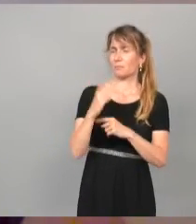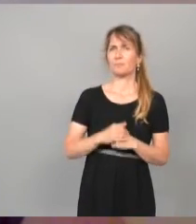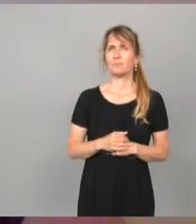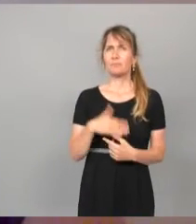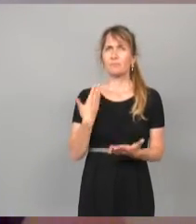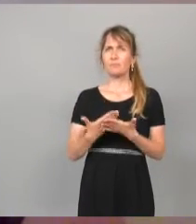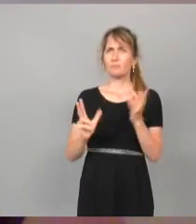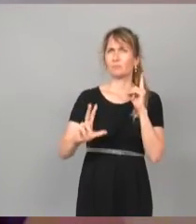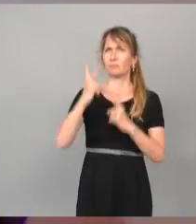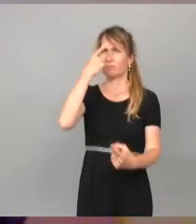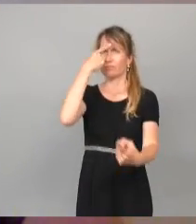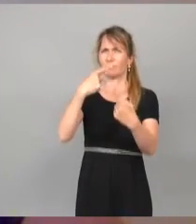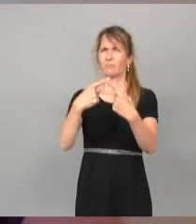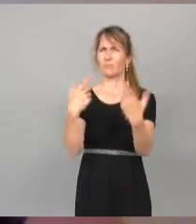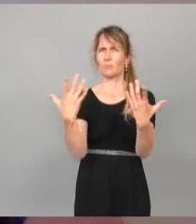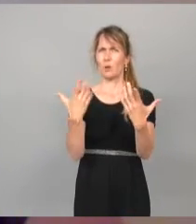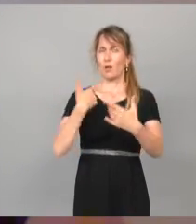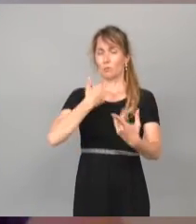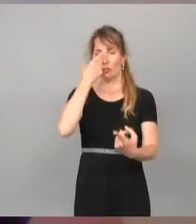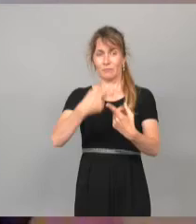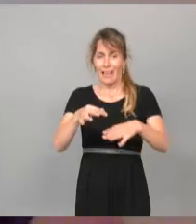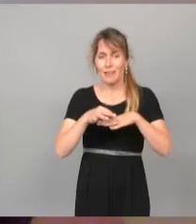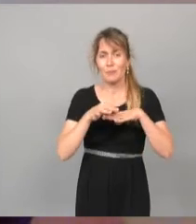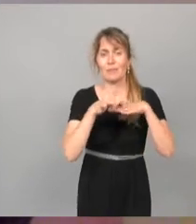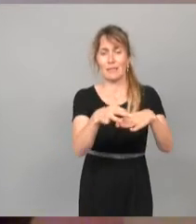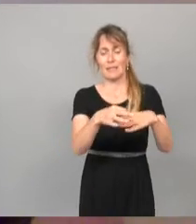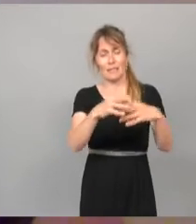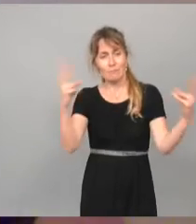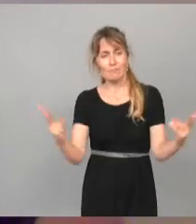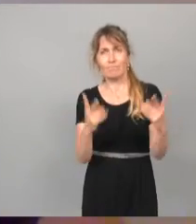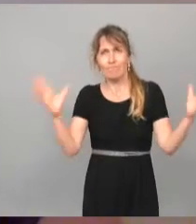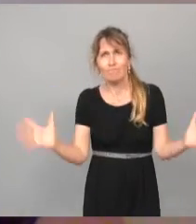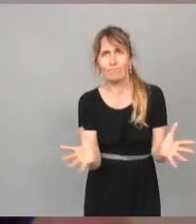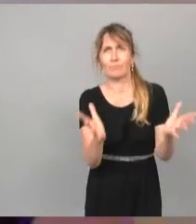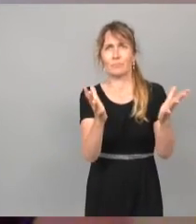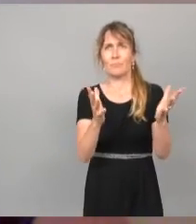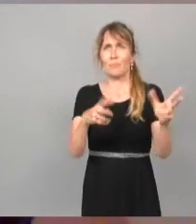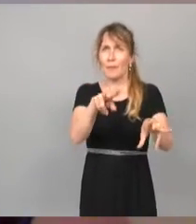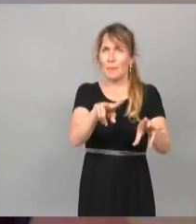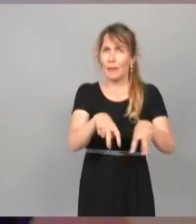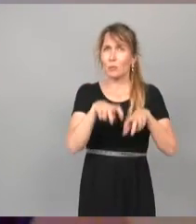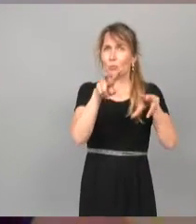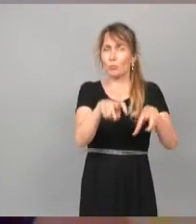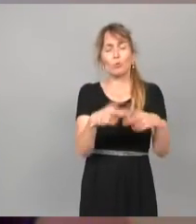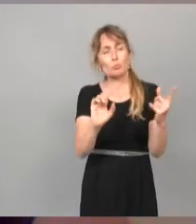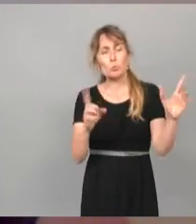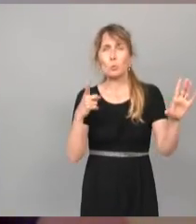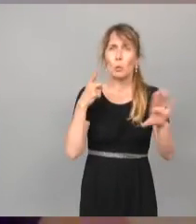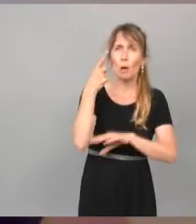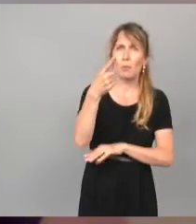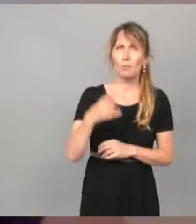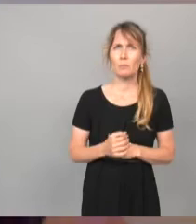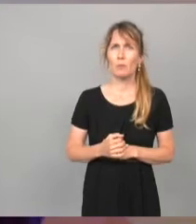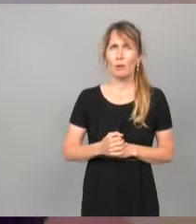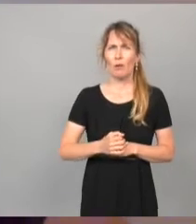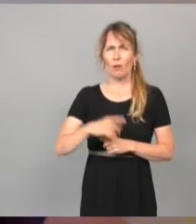vise, je cite, « à inciter, accompagner et valoriser les pratiques agricoles durables ». Alors, pourquoi s'empresser de